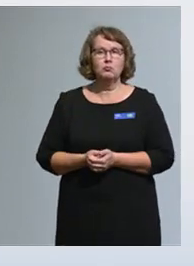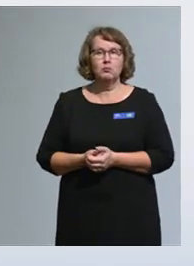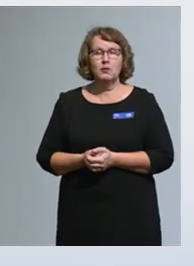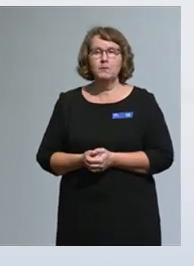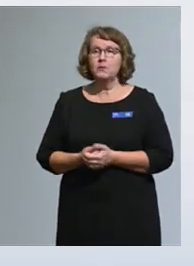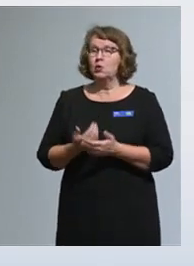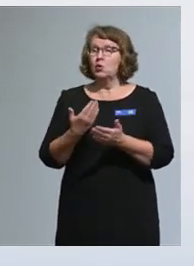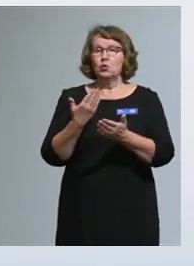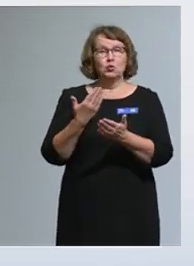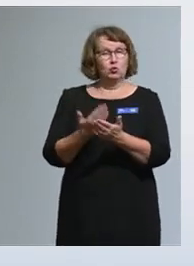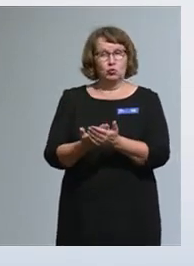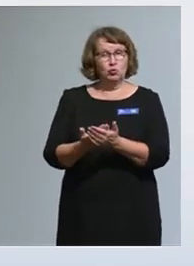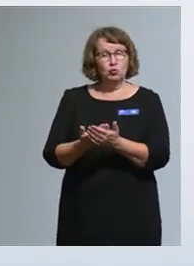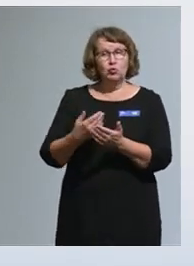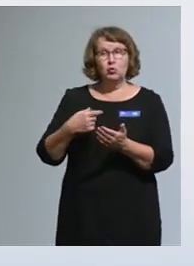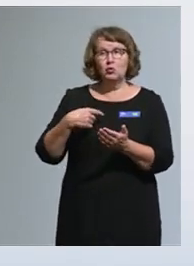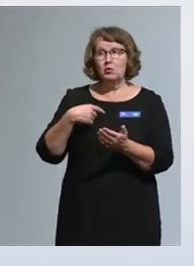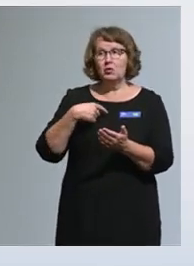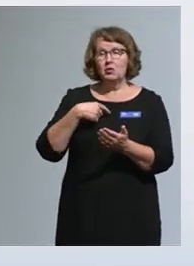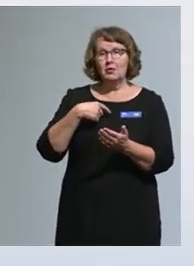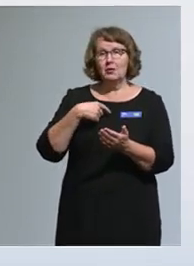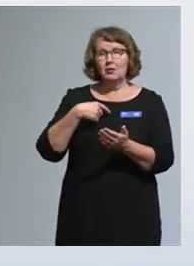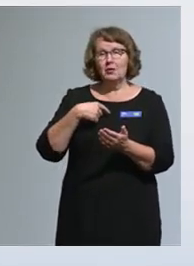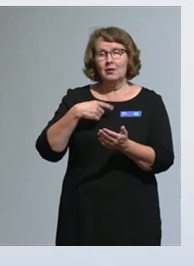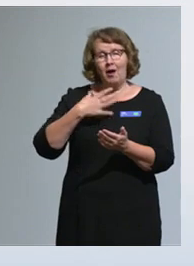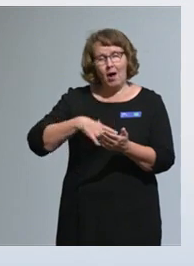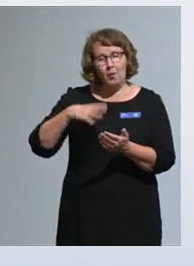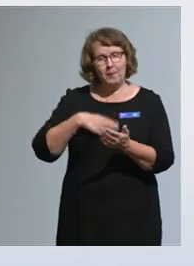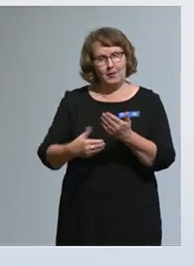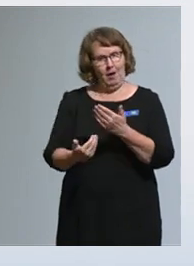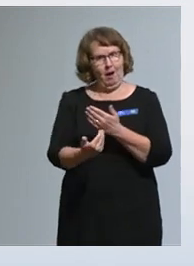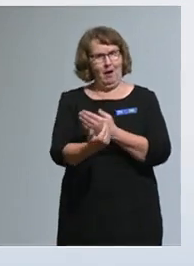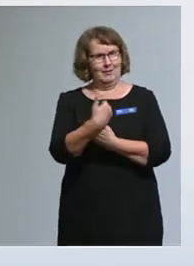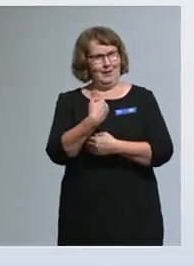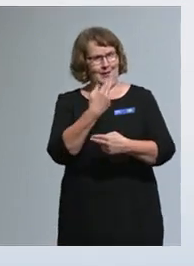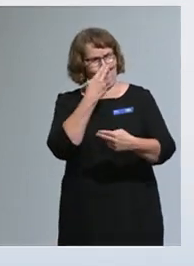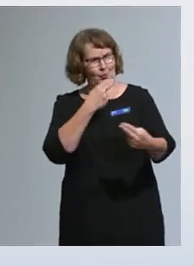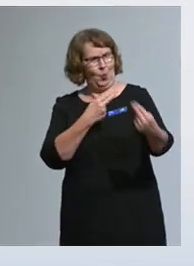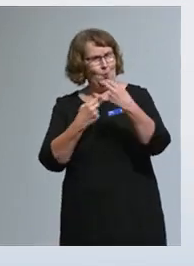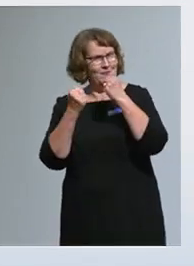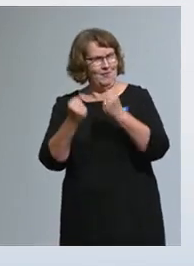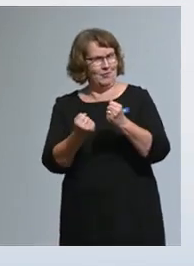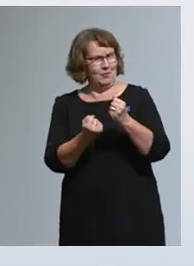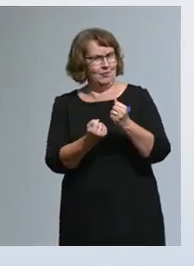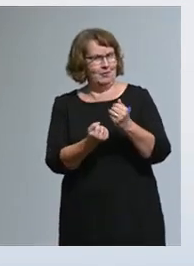Koska me haemme asiakaslähtöisesti ja sujuvaa toimintamallia,